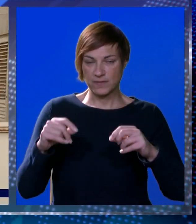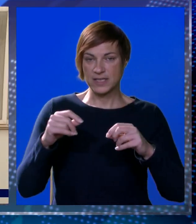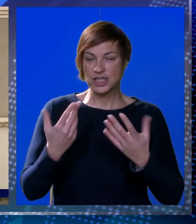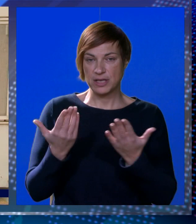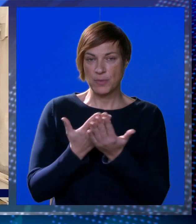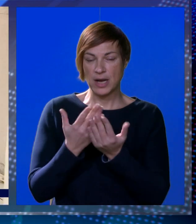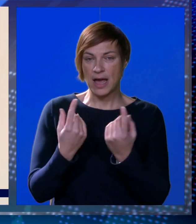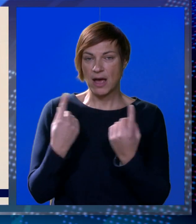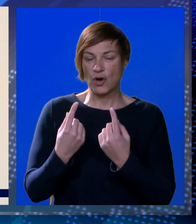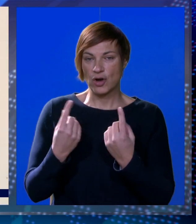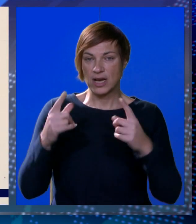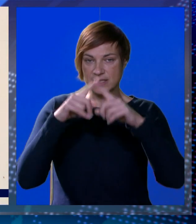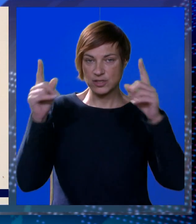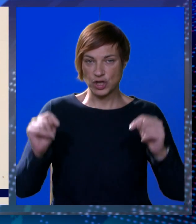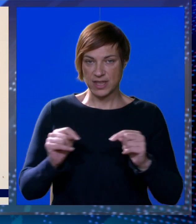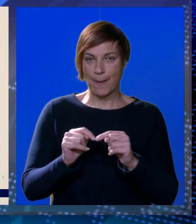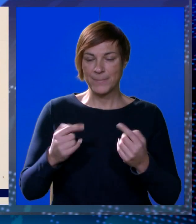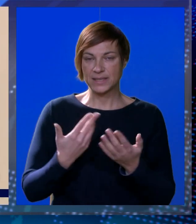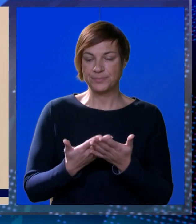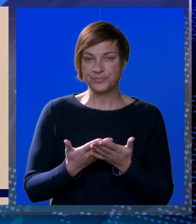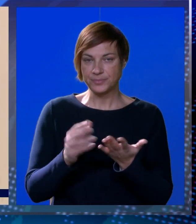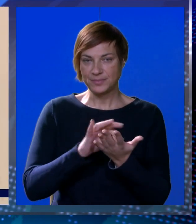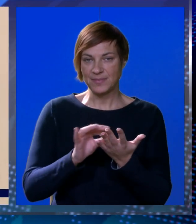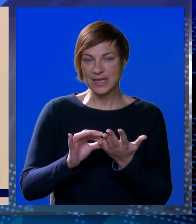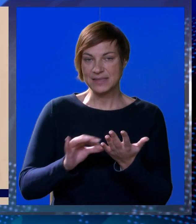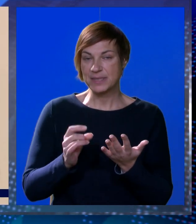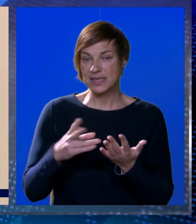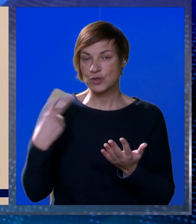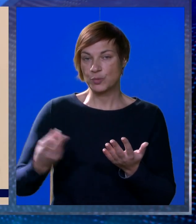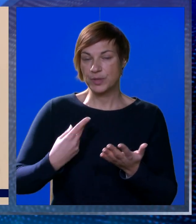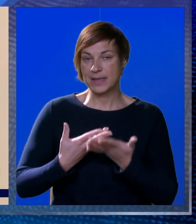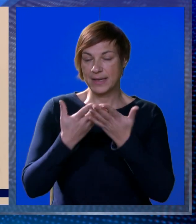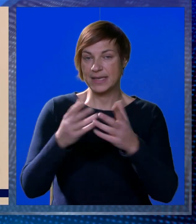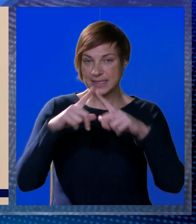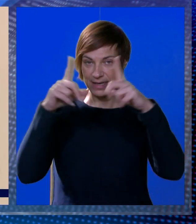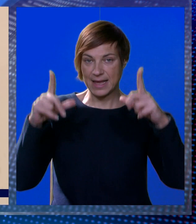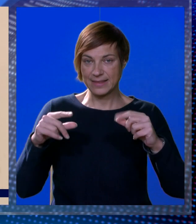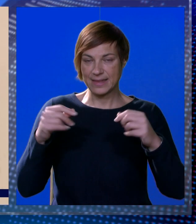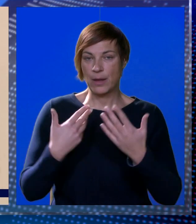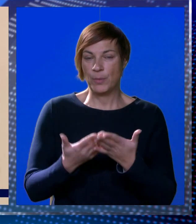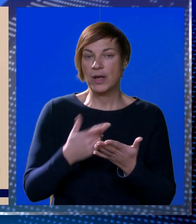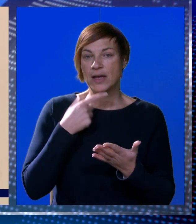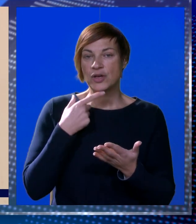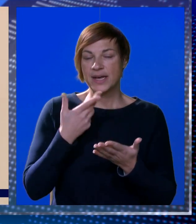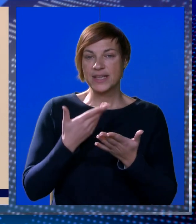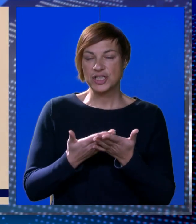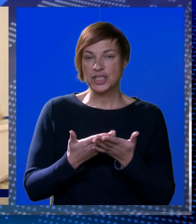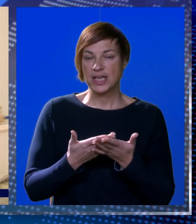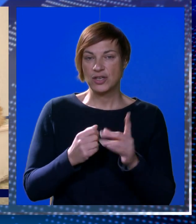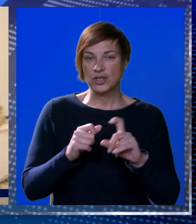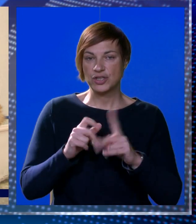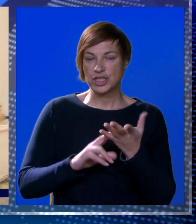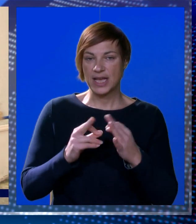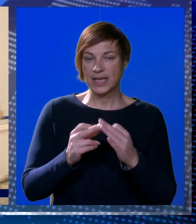na oglasnoj tabli. Spisak su odmah po zaprijimanju izjesili na oglasnu tablu, kako im je rečeno,